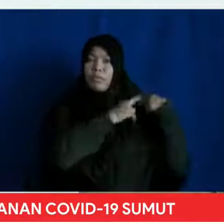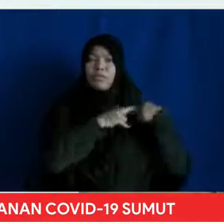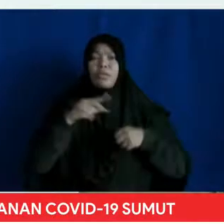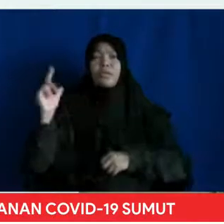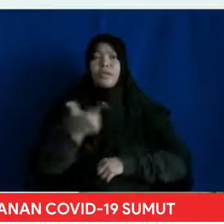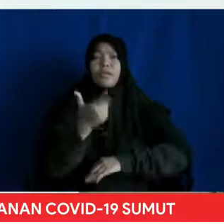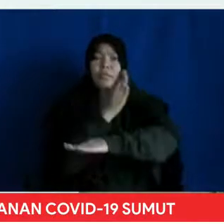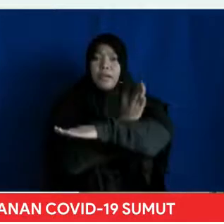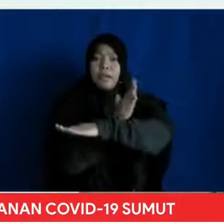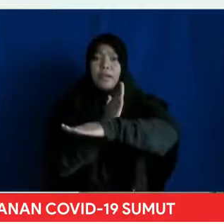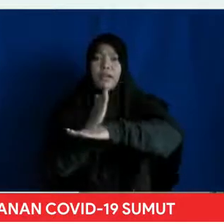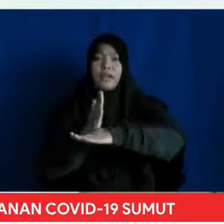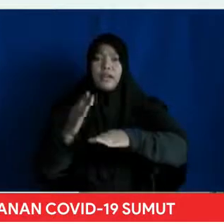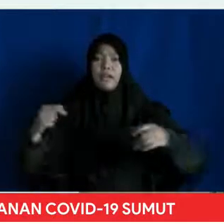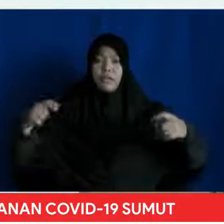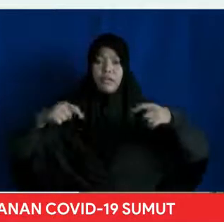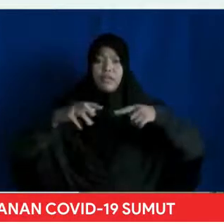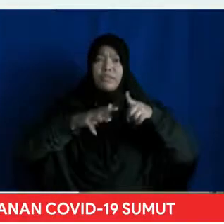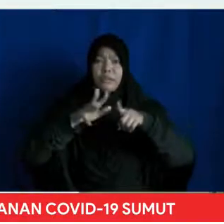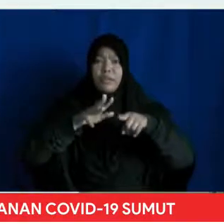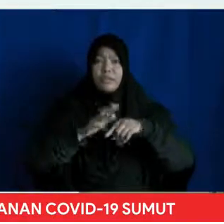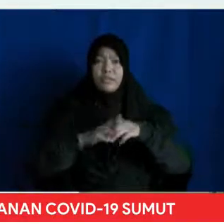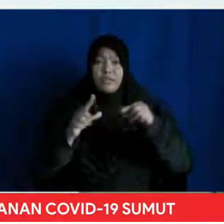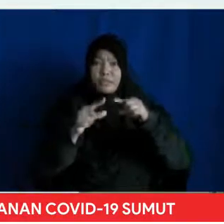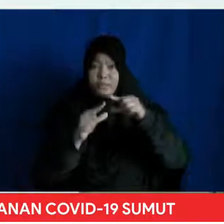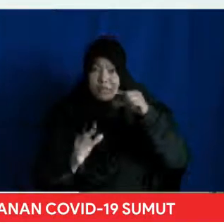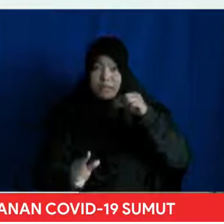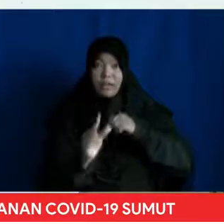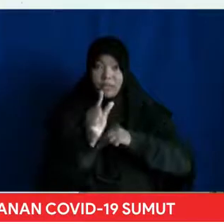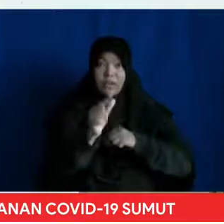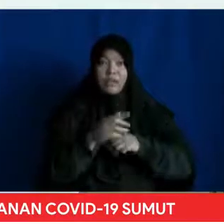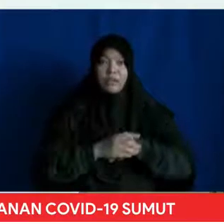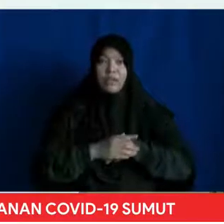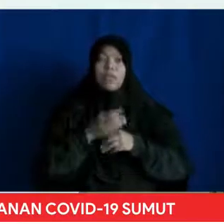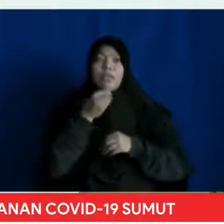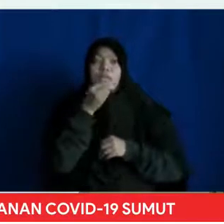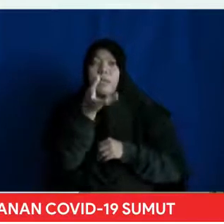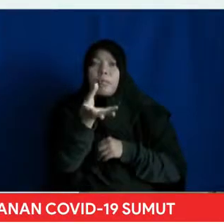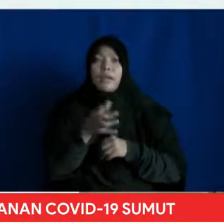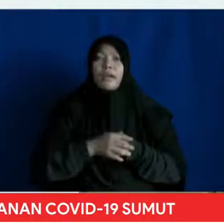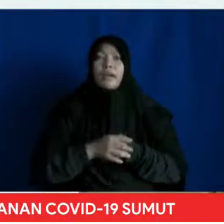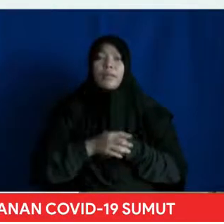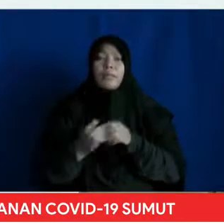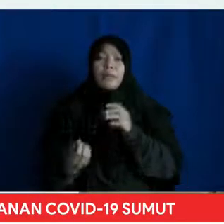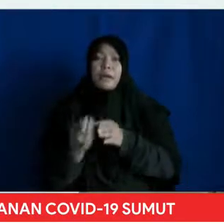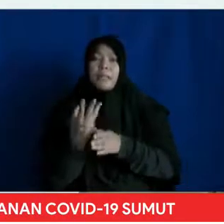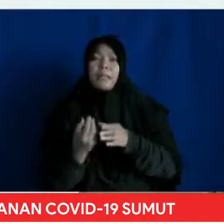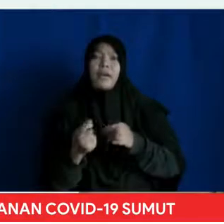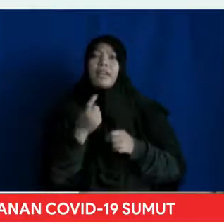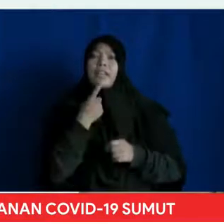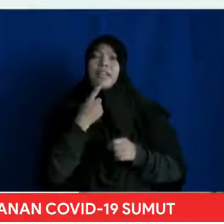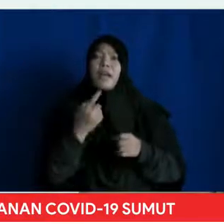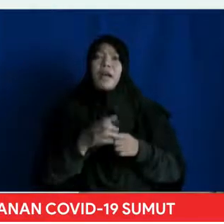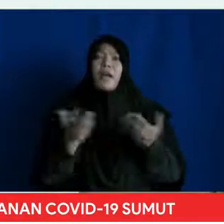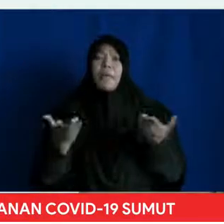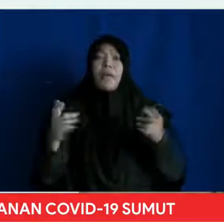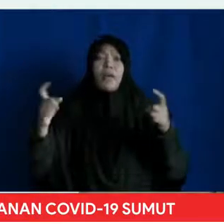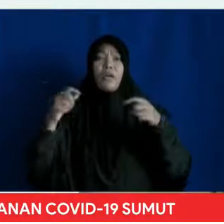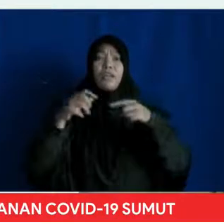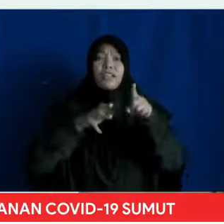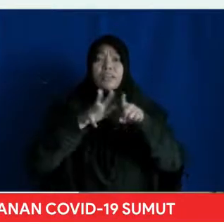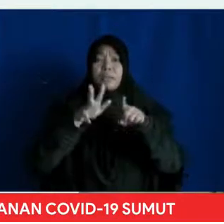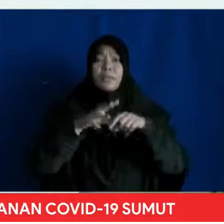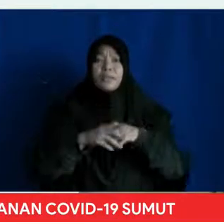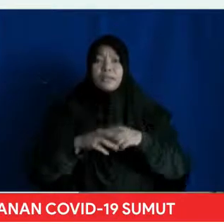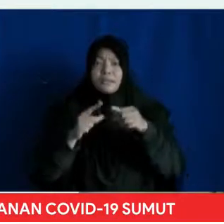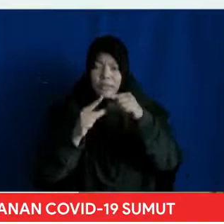COVID-19 Pemerintah Provinsi Sumatera Utara Akan menyampaikan update Perkembangan COVID-19 di Provinsi Sumatera